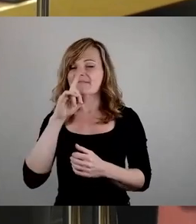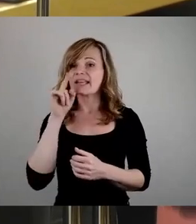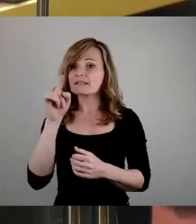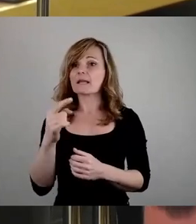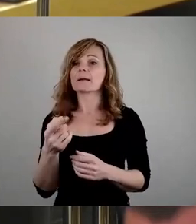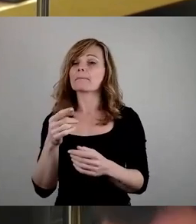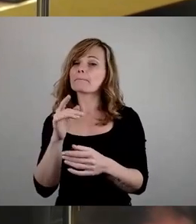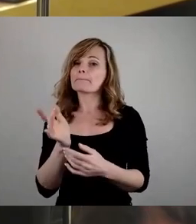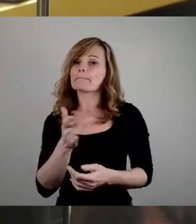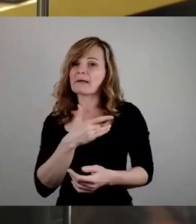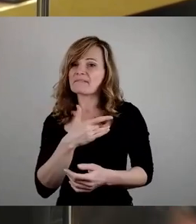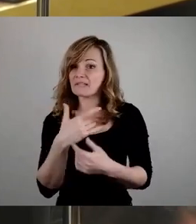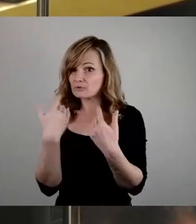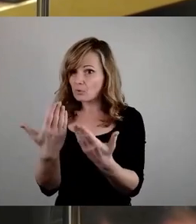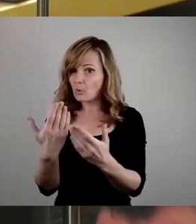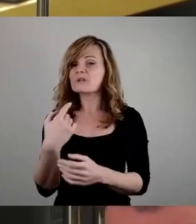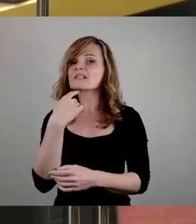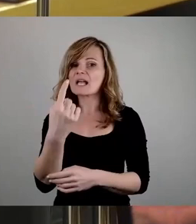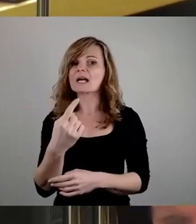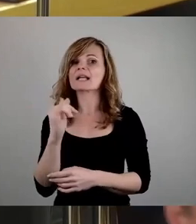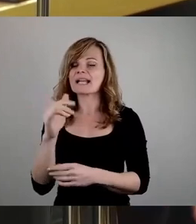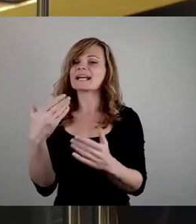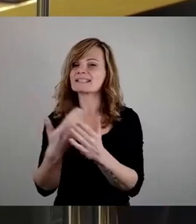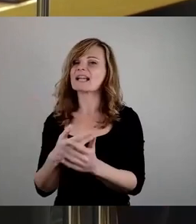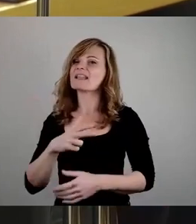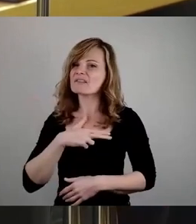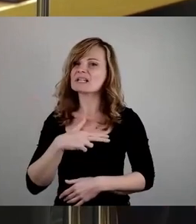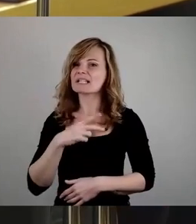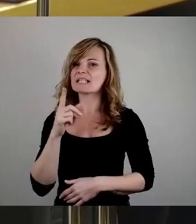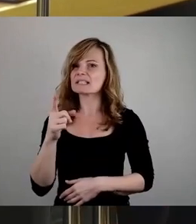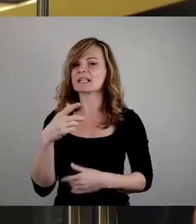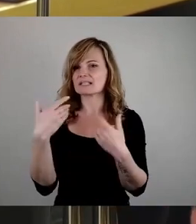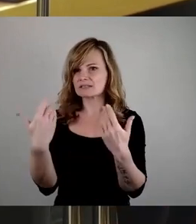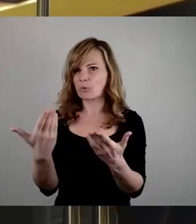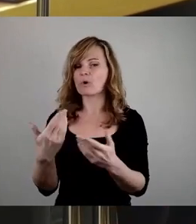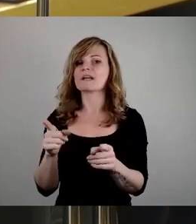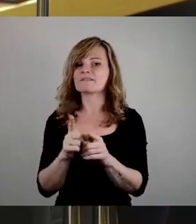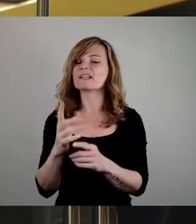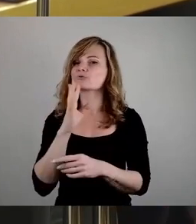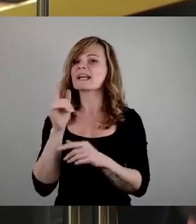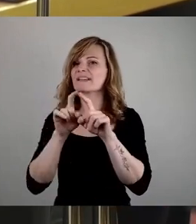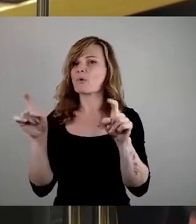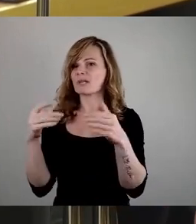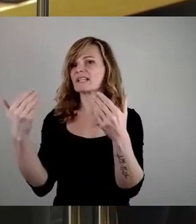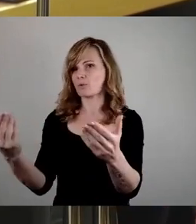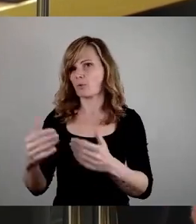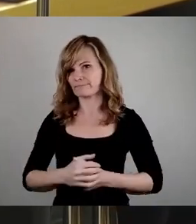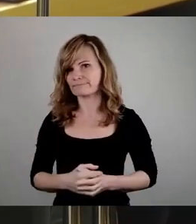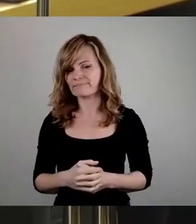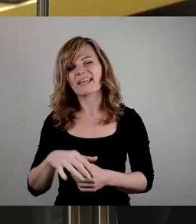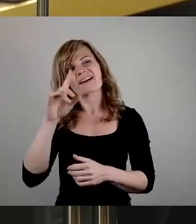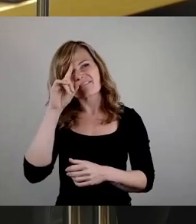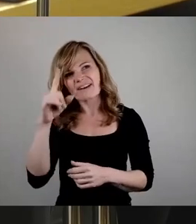fühlen, dann sage ich mal, dann ist es wirklich, wie das Sprichwort geht, Wissen Sie,